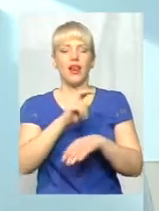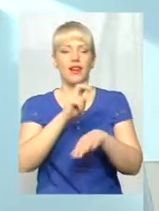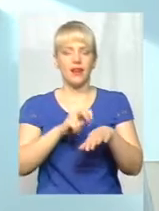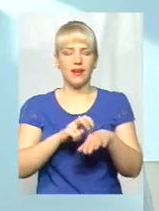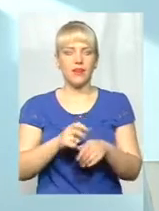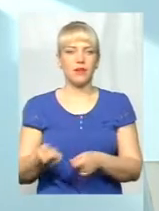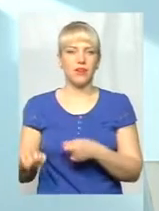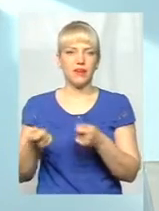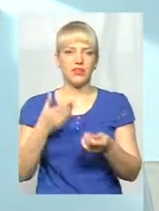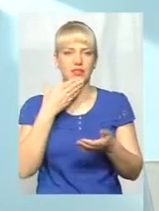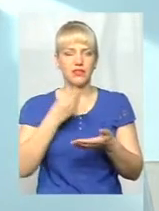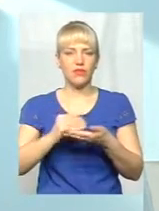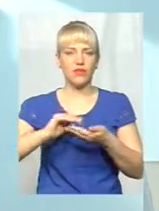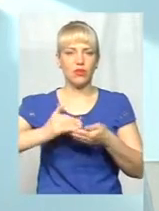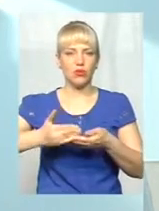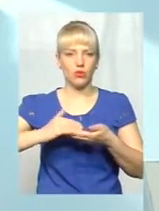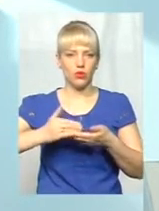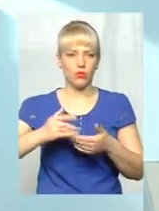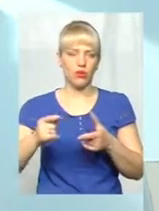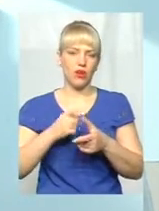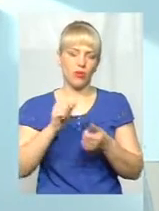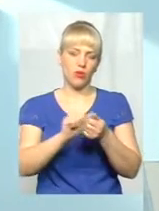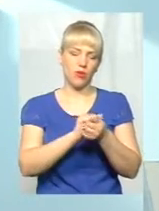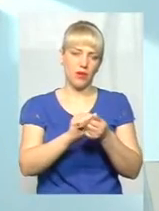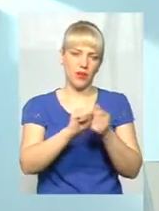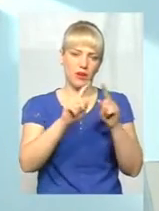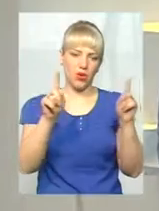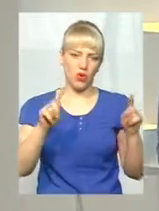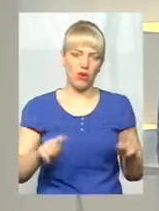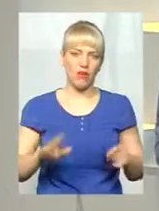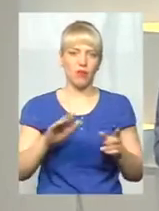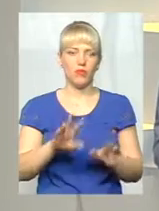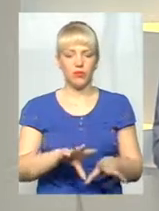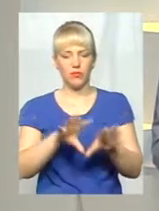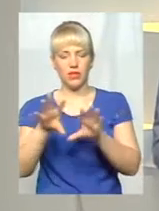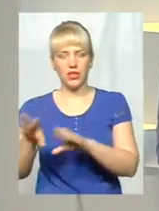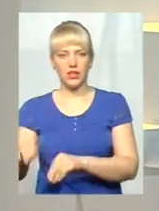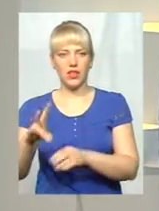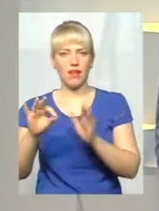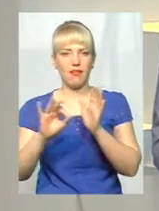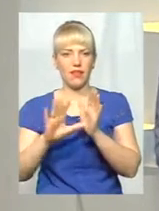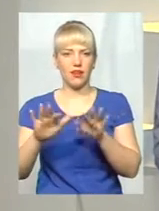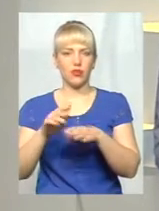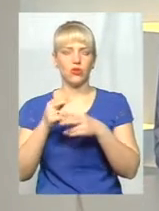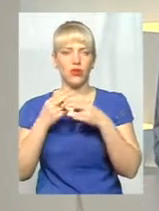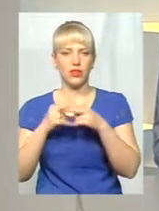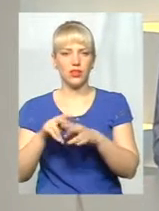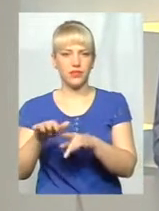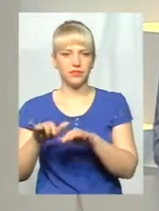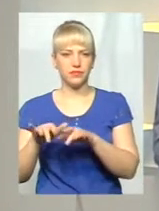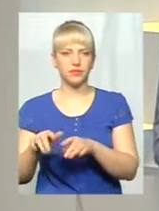або візьмемо в паперовому вигляді, перенесли на електронну систему. А що у такий момент стосовно персональних даних?